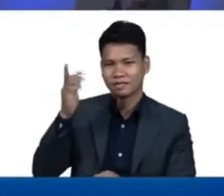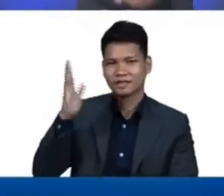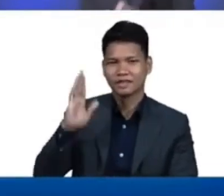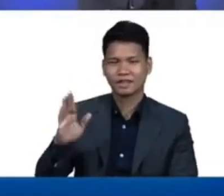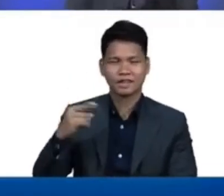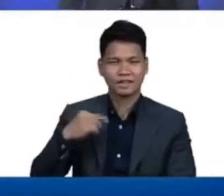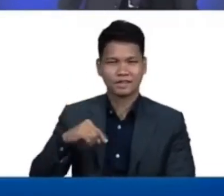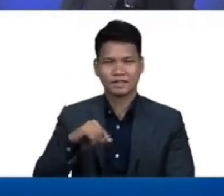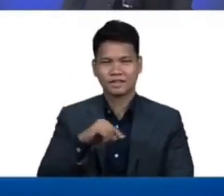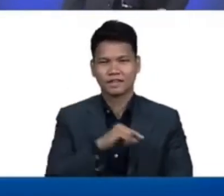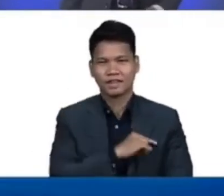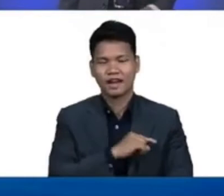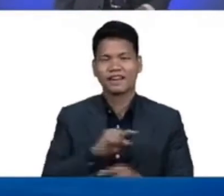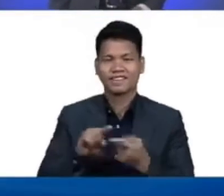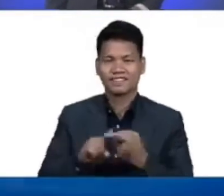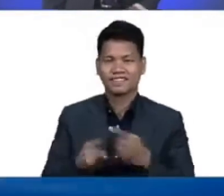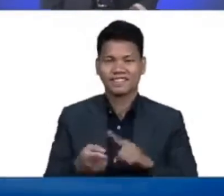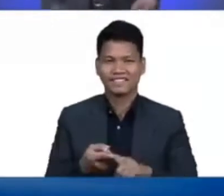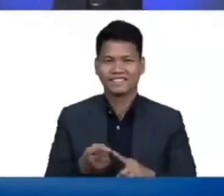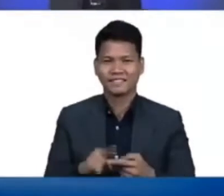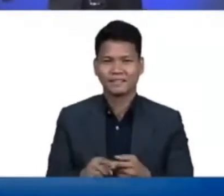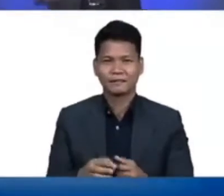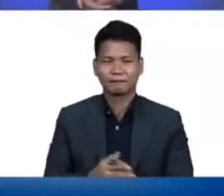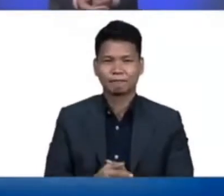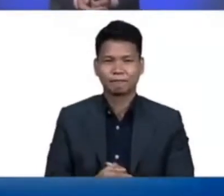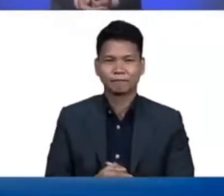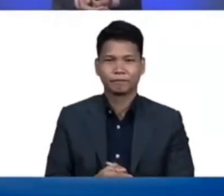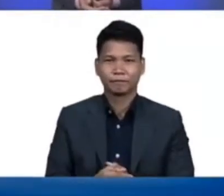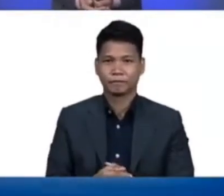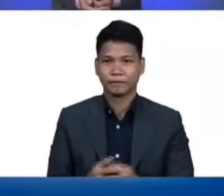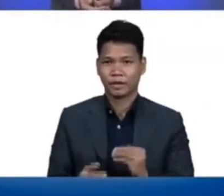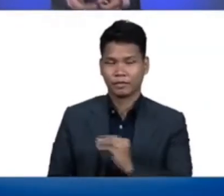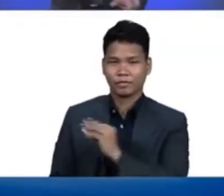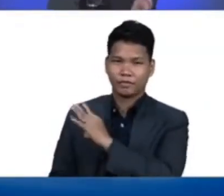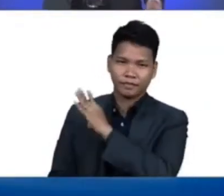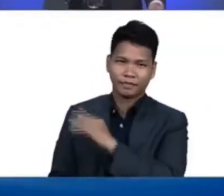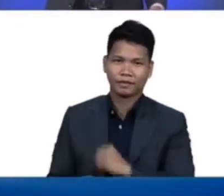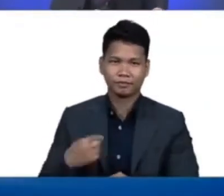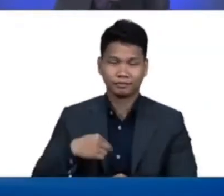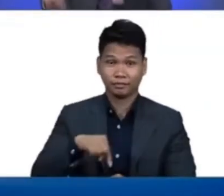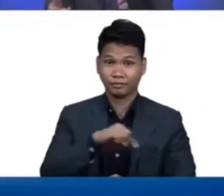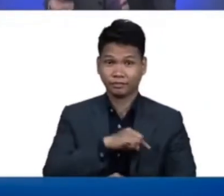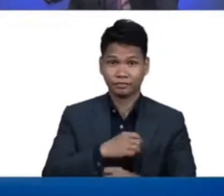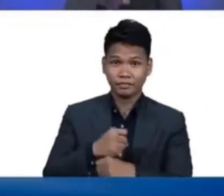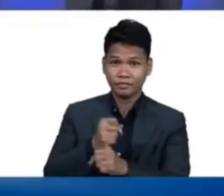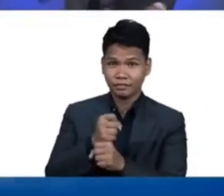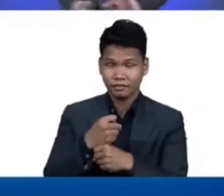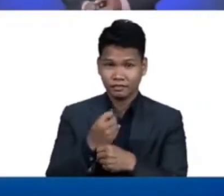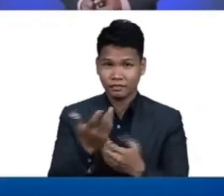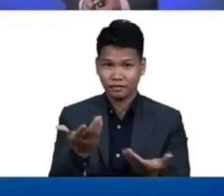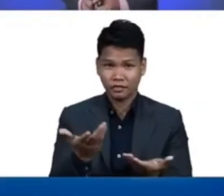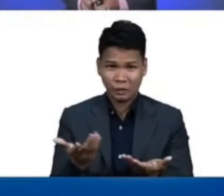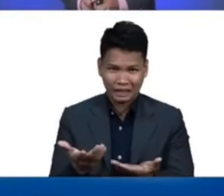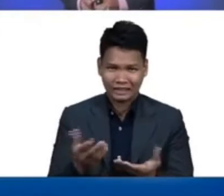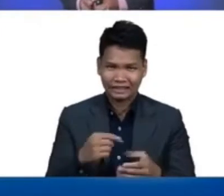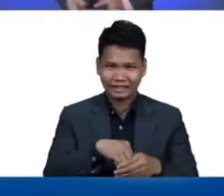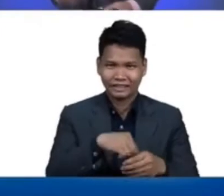na ating kaibigan. Ang sabi po nito, We were created in a garden